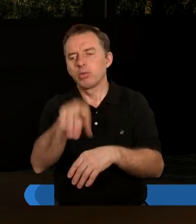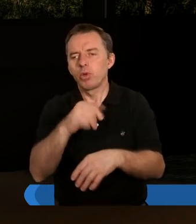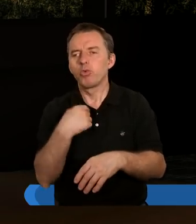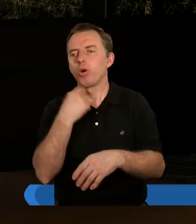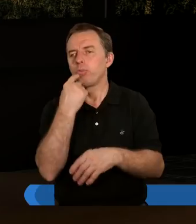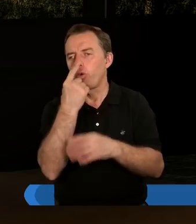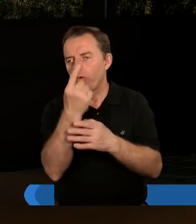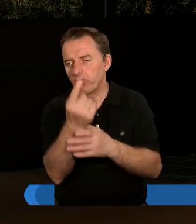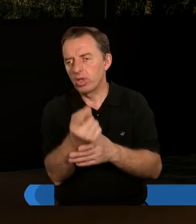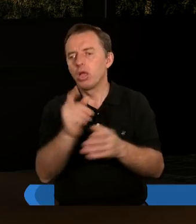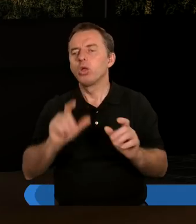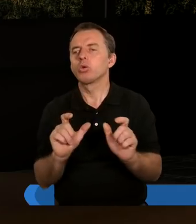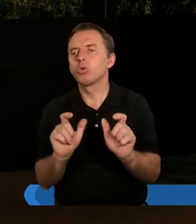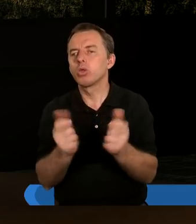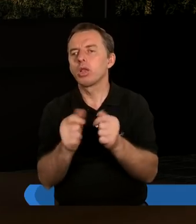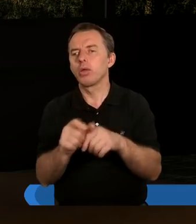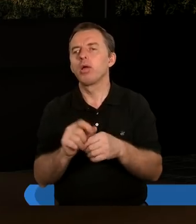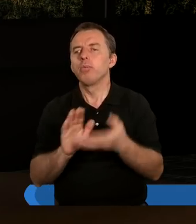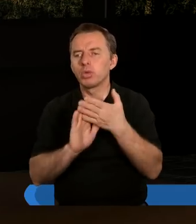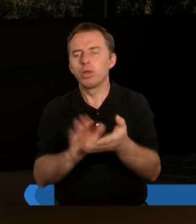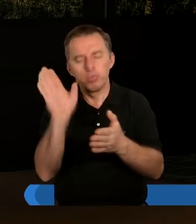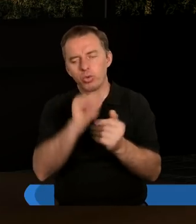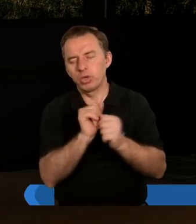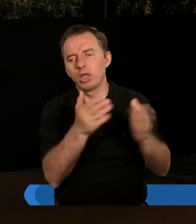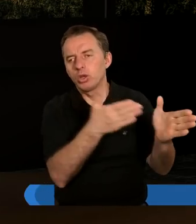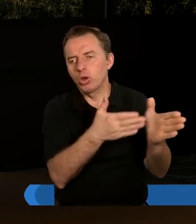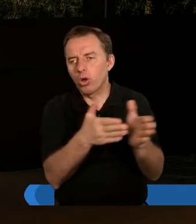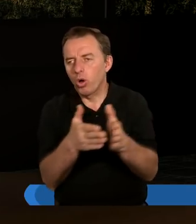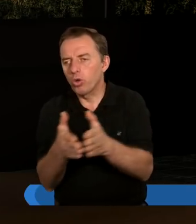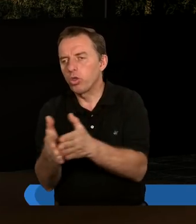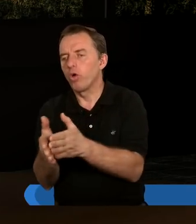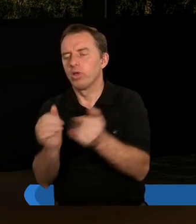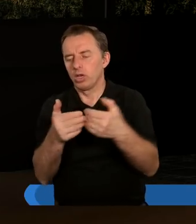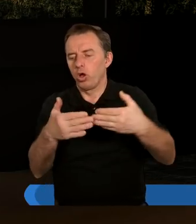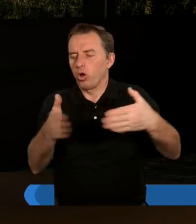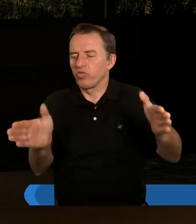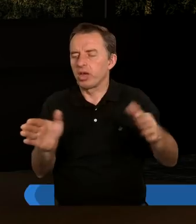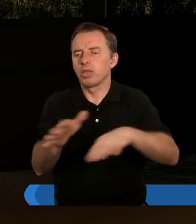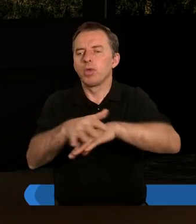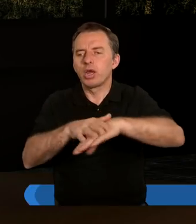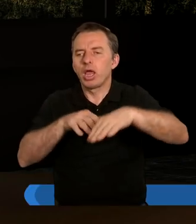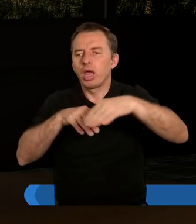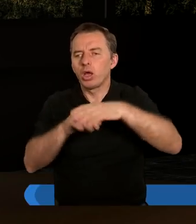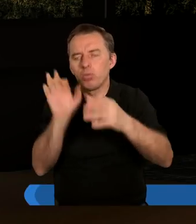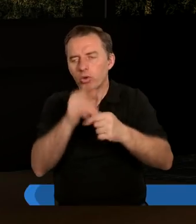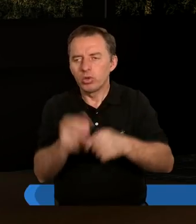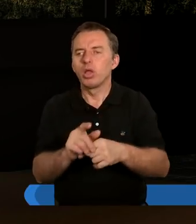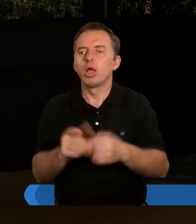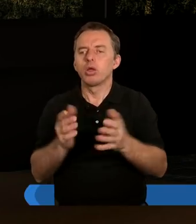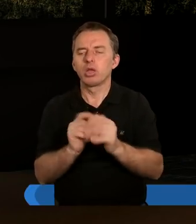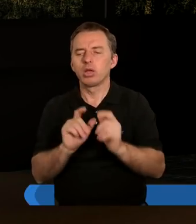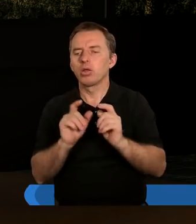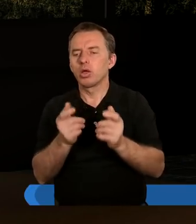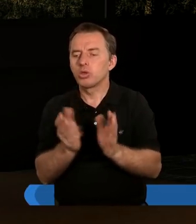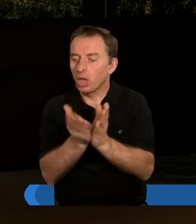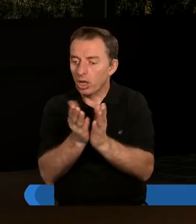powiedziane, że ono jest skuteczne, to przebaczenie jest. Bóg jest gotowy, on czeka z otwartymi rękoma, natomiast ono jest skuteczne, jak ja tę księgę